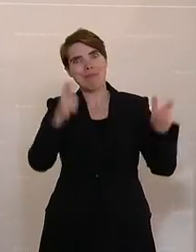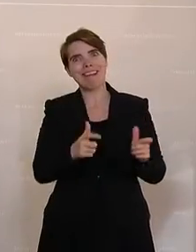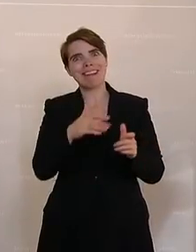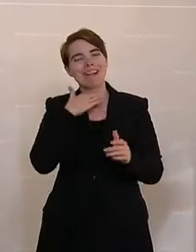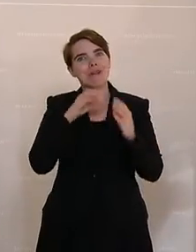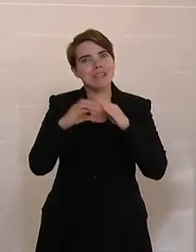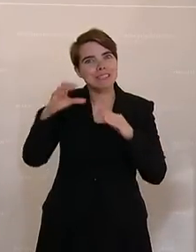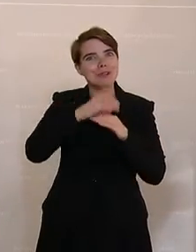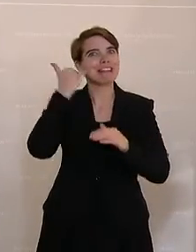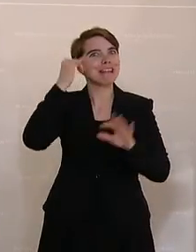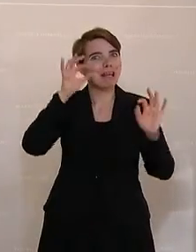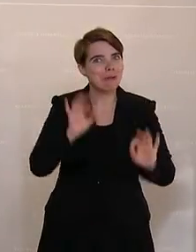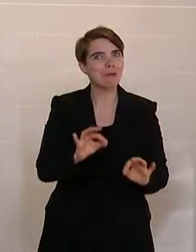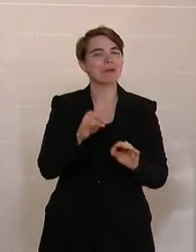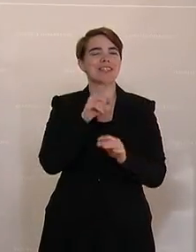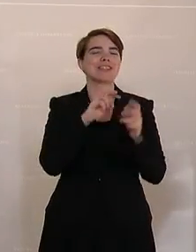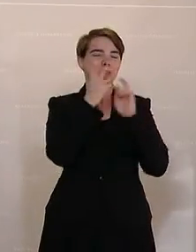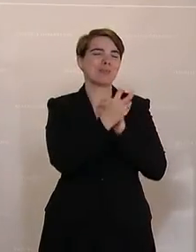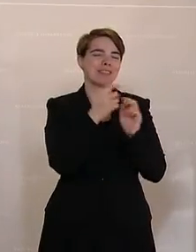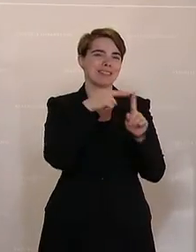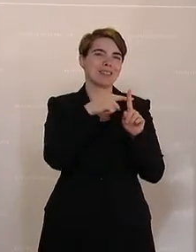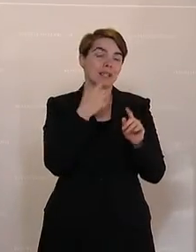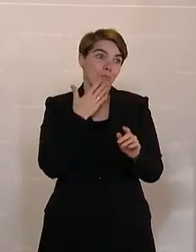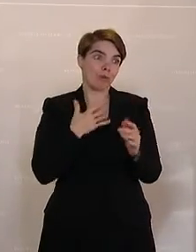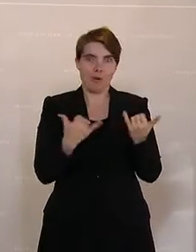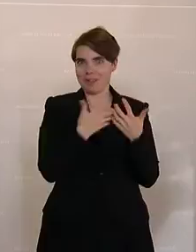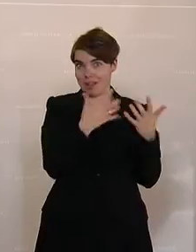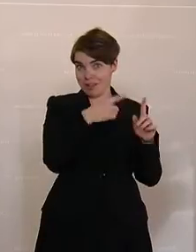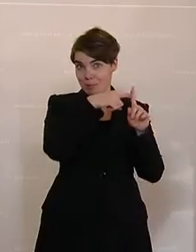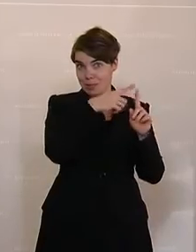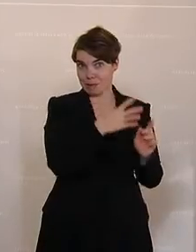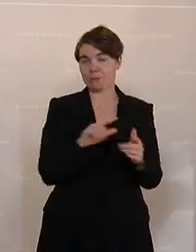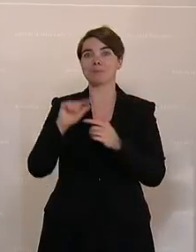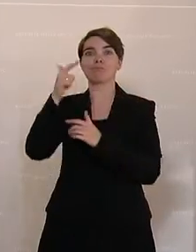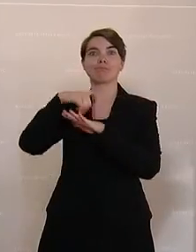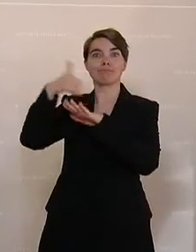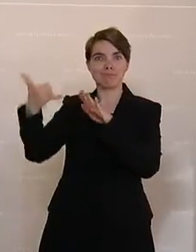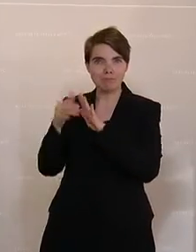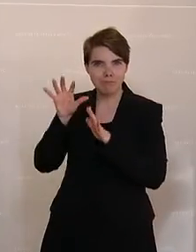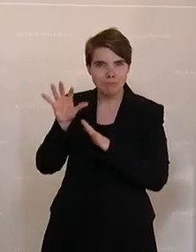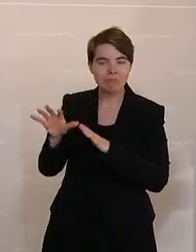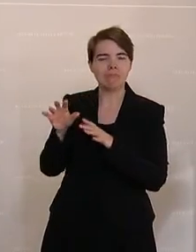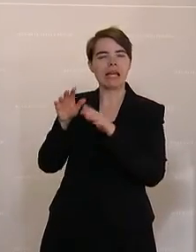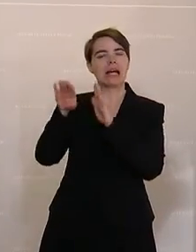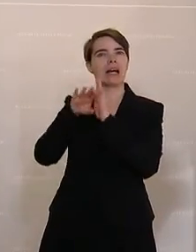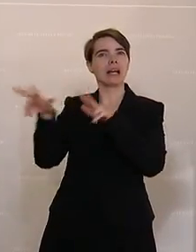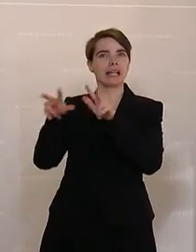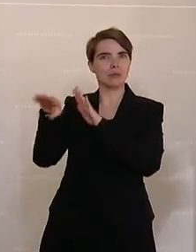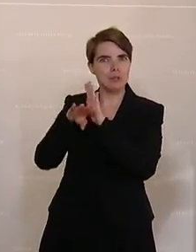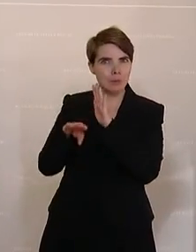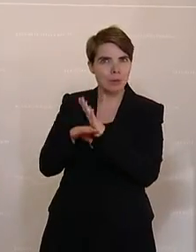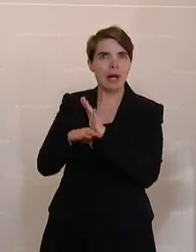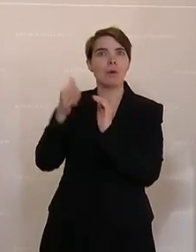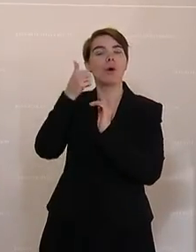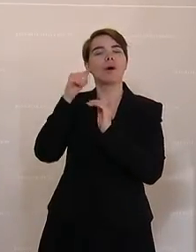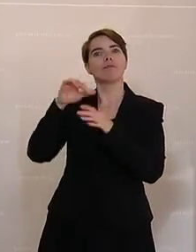guten Idee dahinter. Das möchte ich positiv hervorheben. Ein zweites Projekt, das ist aus dem Regierungsprogramm, das Projekt 100